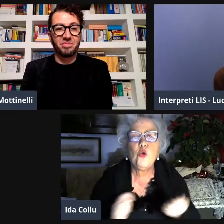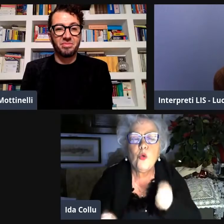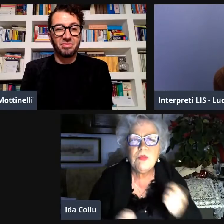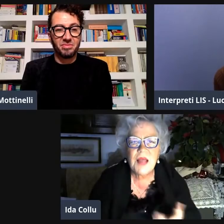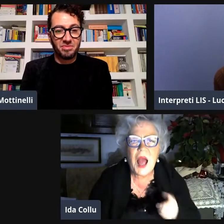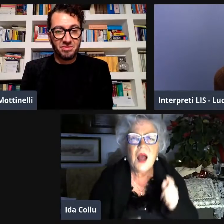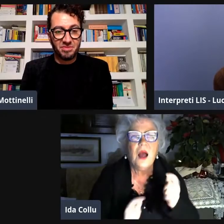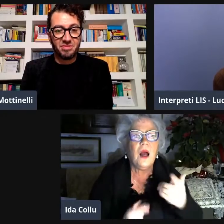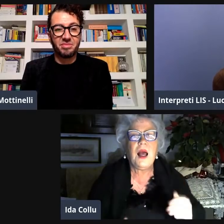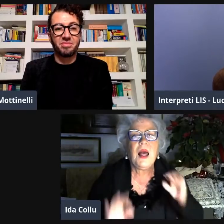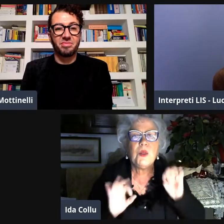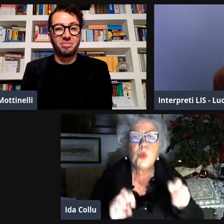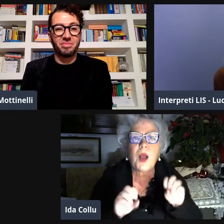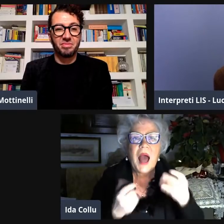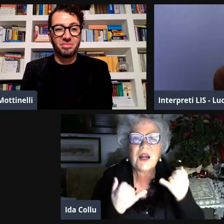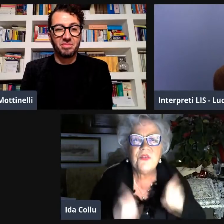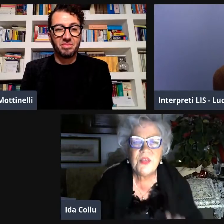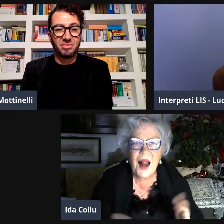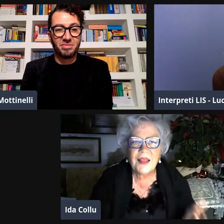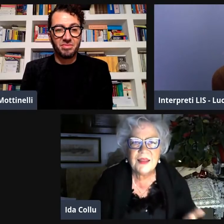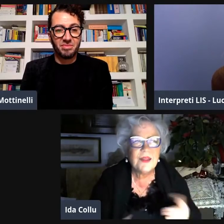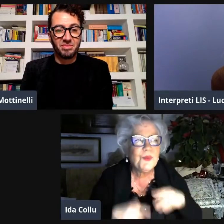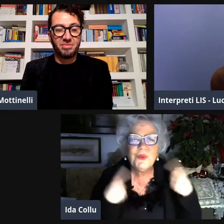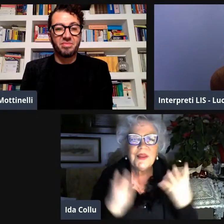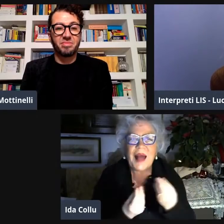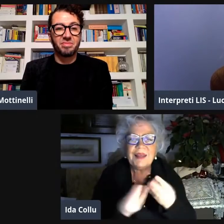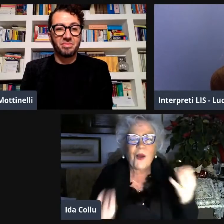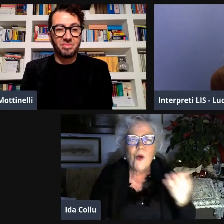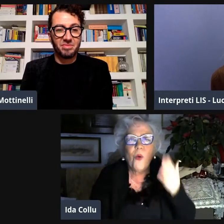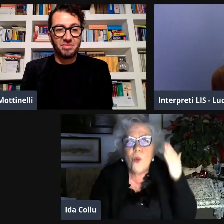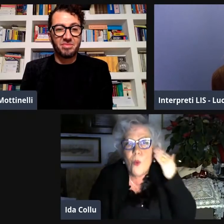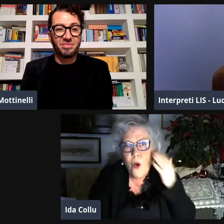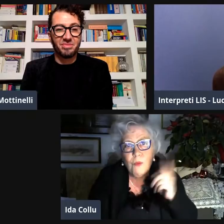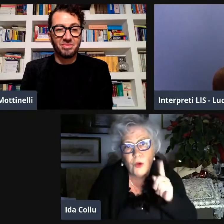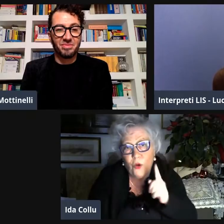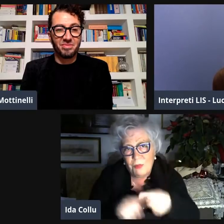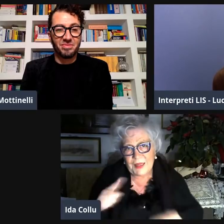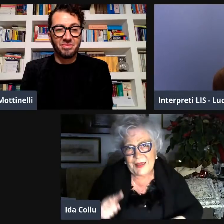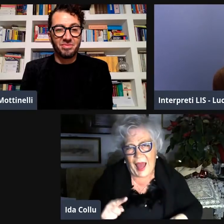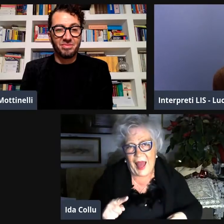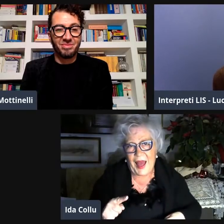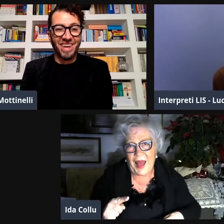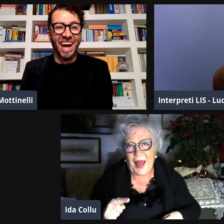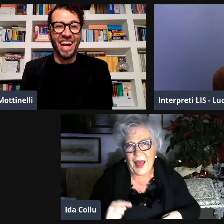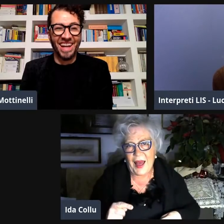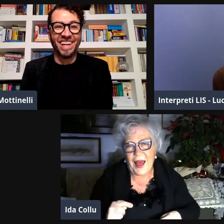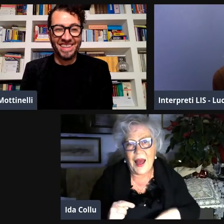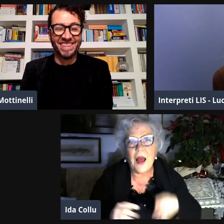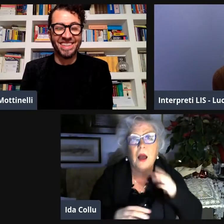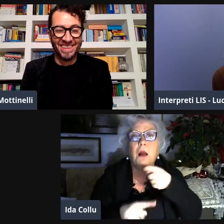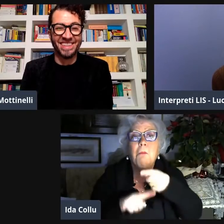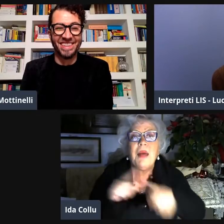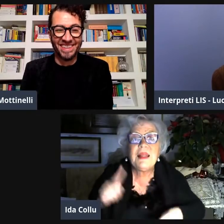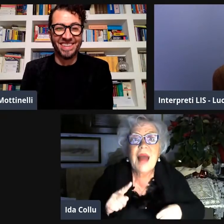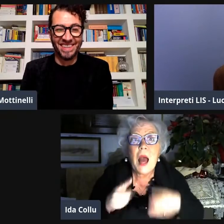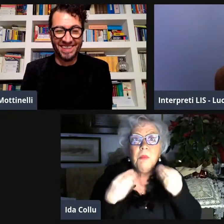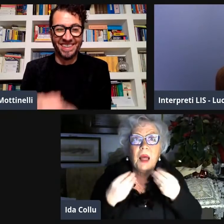dirigere di gestire dei bilanci di non di educare i figli e